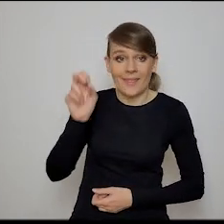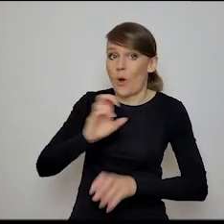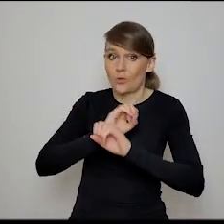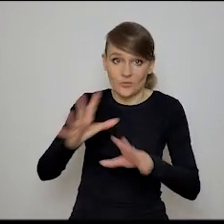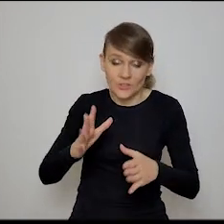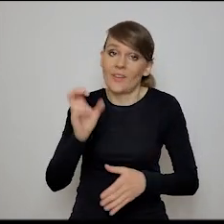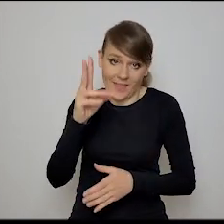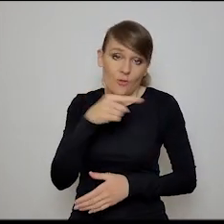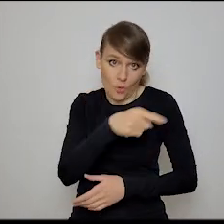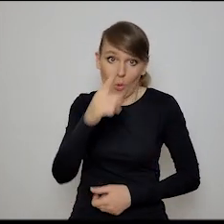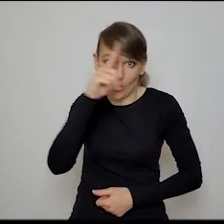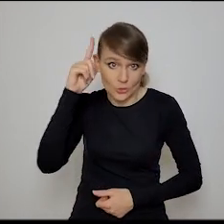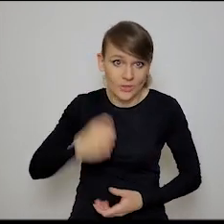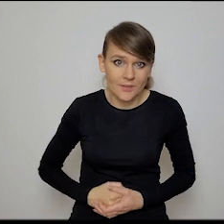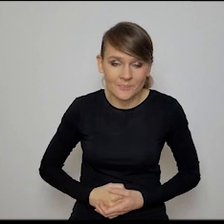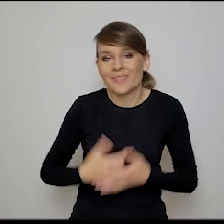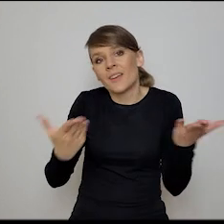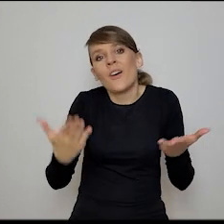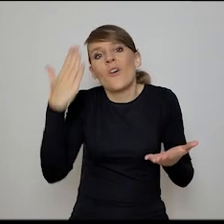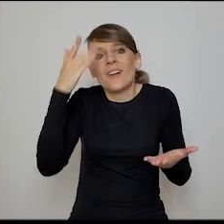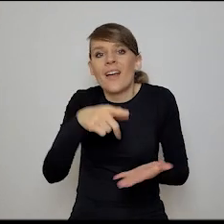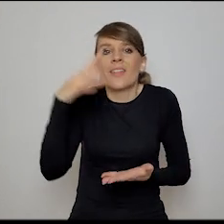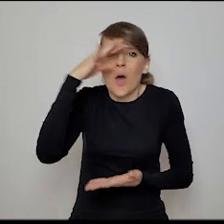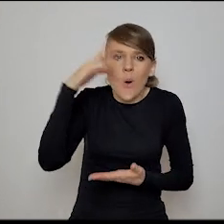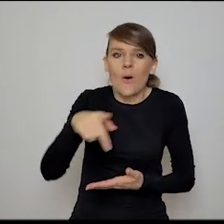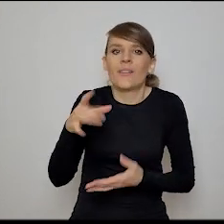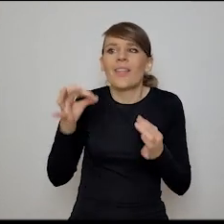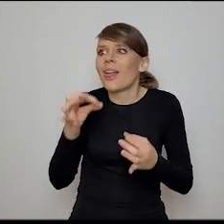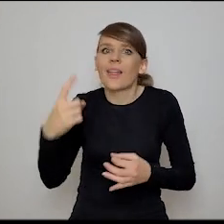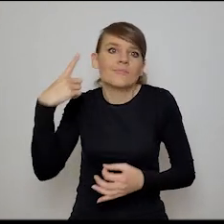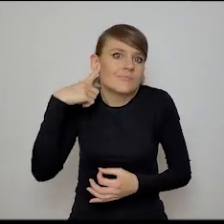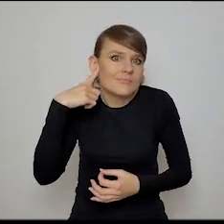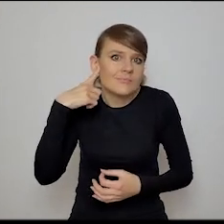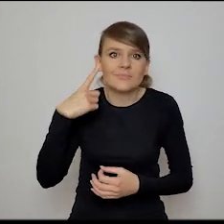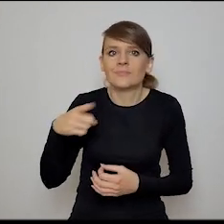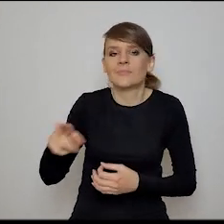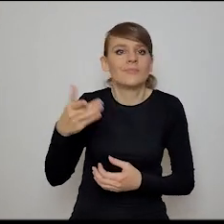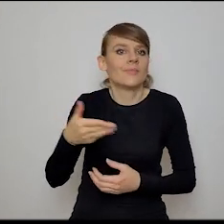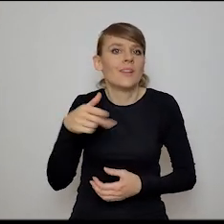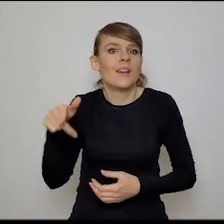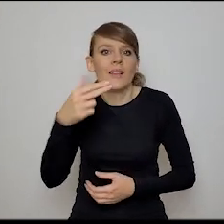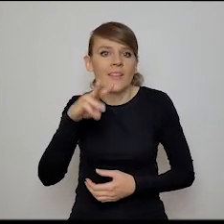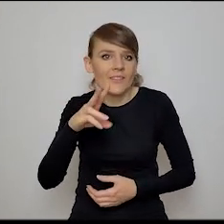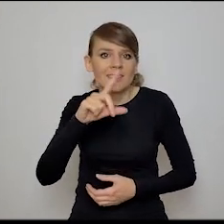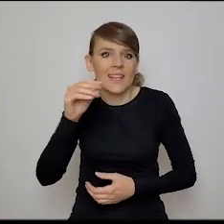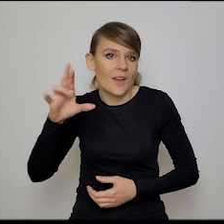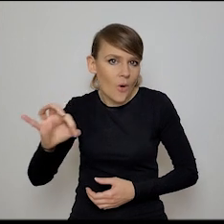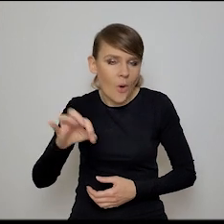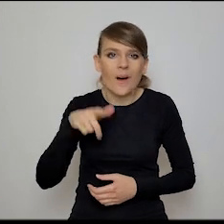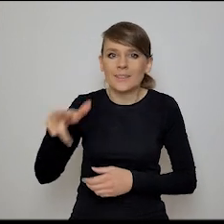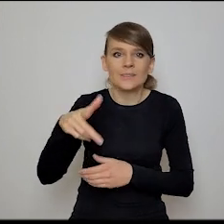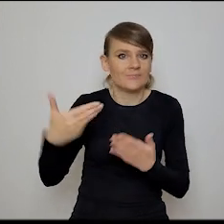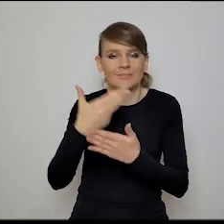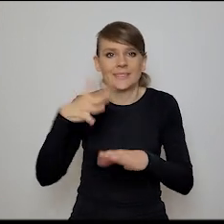jeśli ktoś, to ludzie. No wiesz, teoretycznie masz tam takie newsy teraz tam z Muziro chociażby, prawda? Tym systemem deep mindowym, który